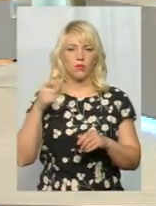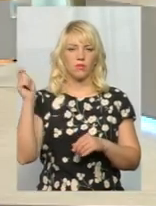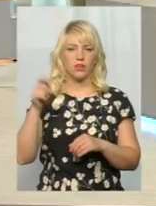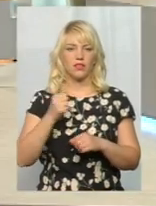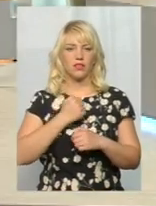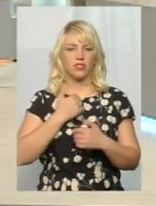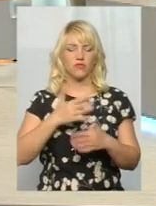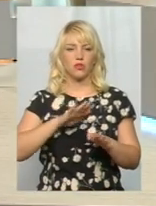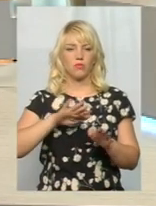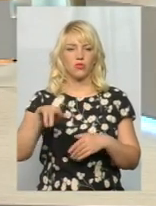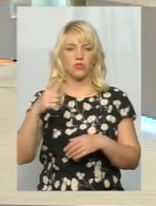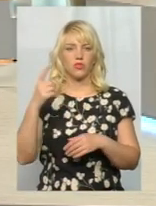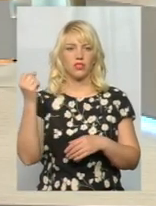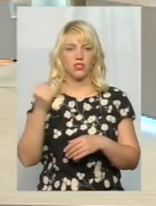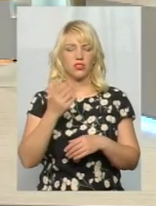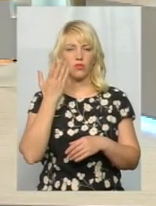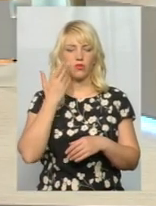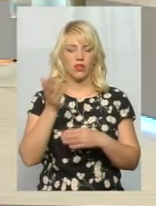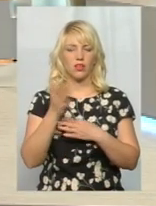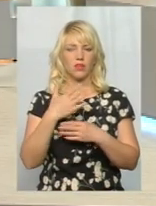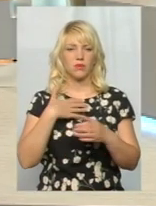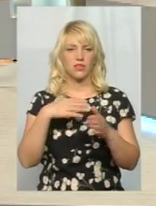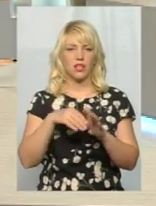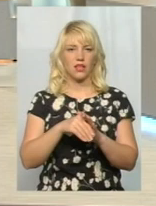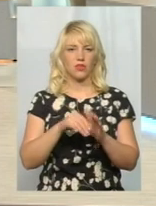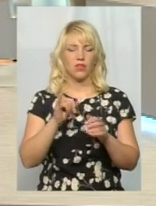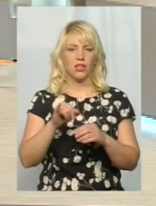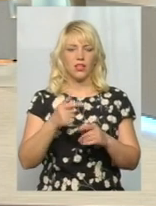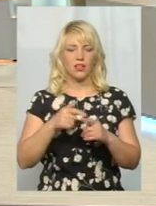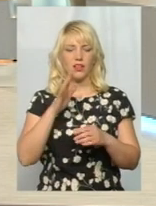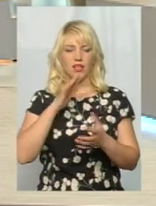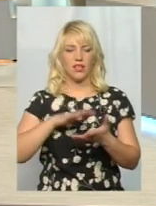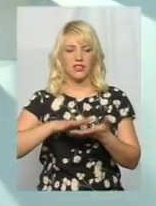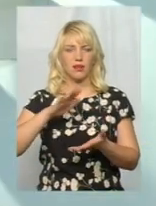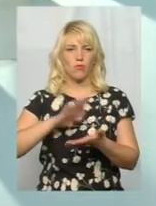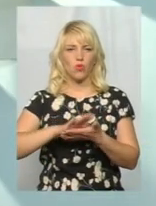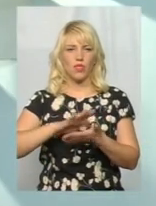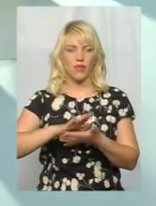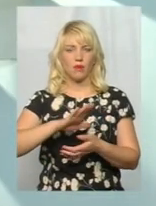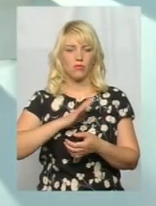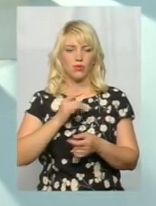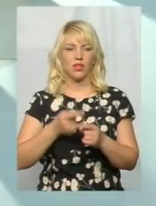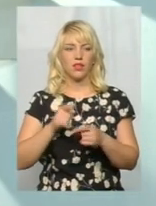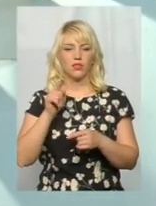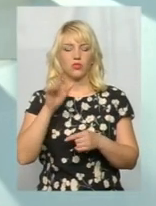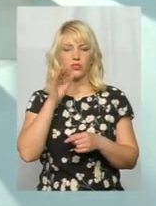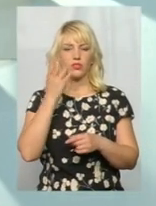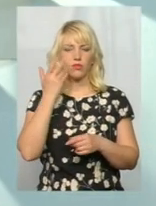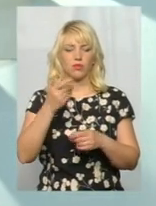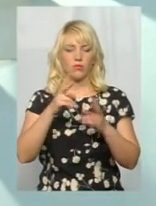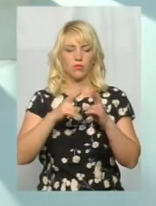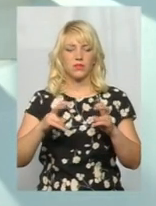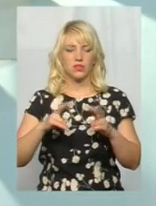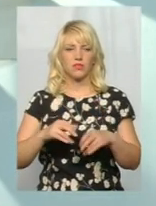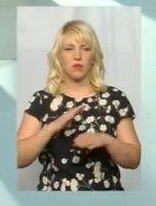того моменту, коли загинула риба і річка була брудна у верхіві Казмінського досховища. На той час, коли ми обстежували, ми не